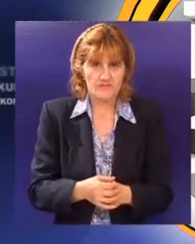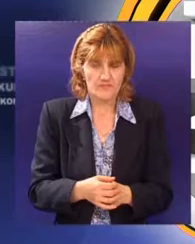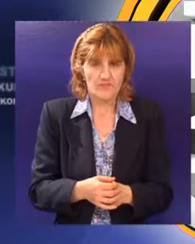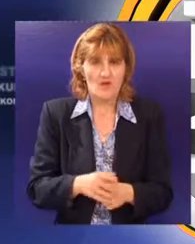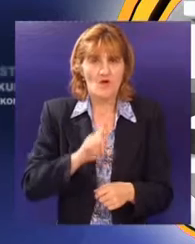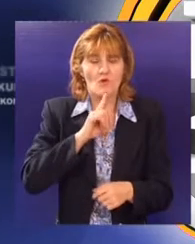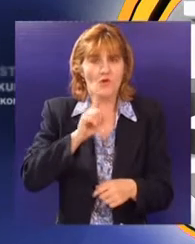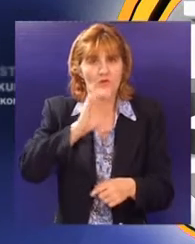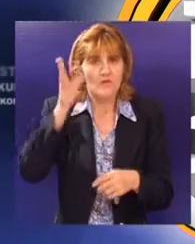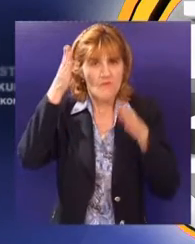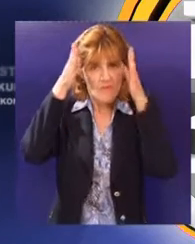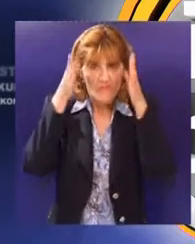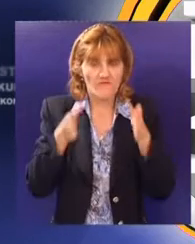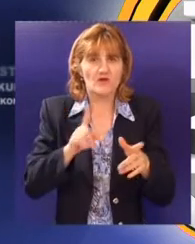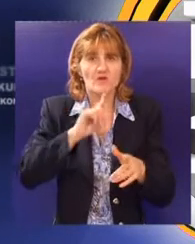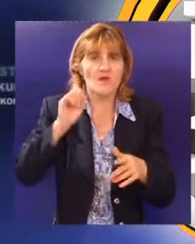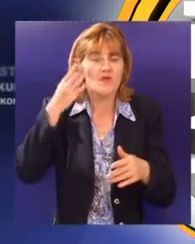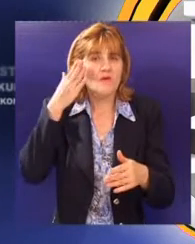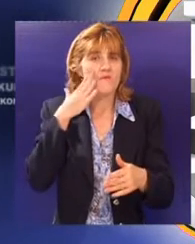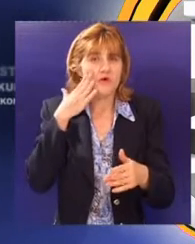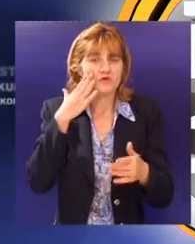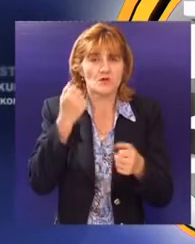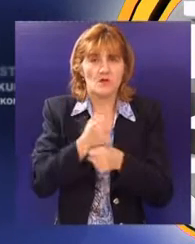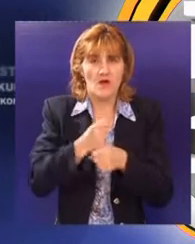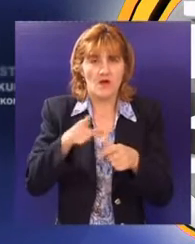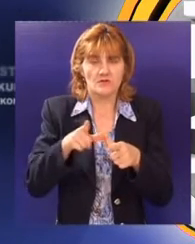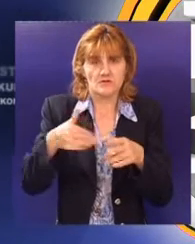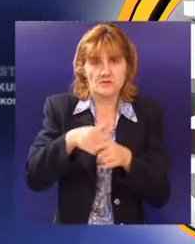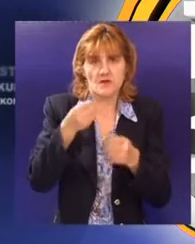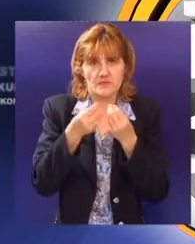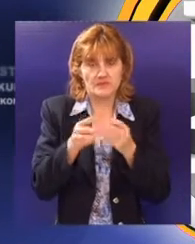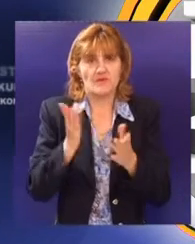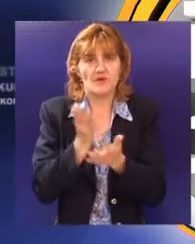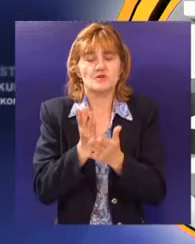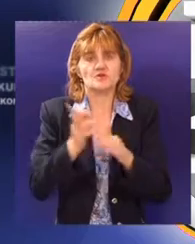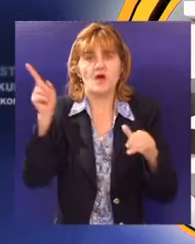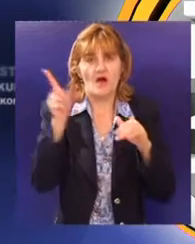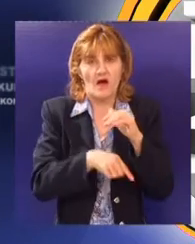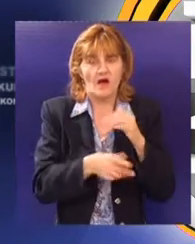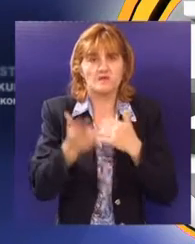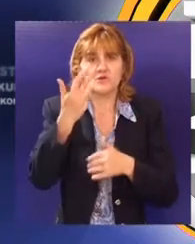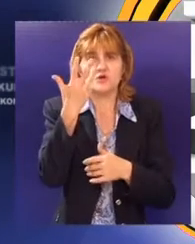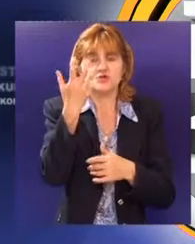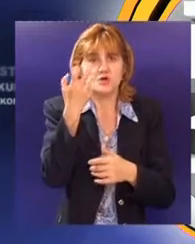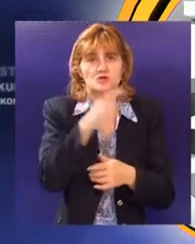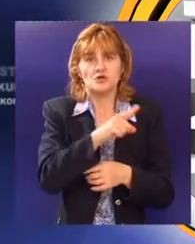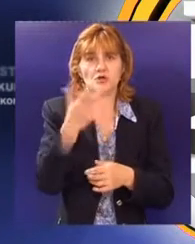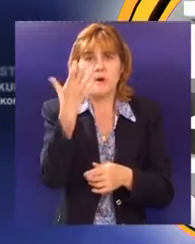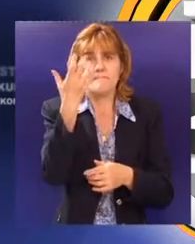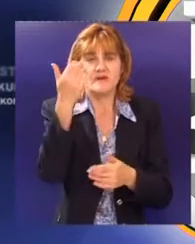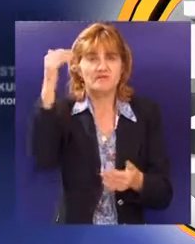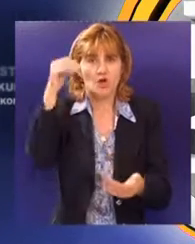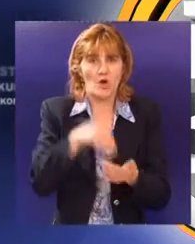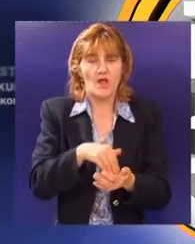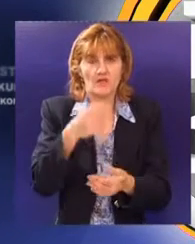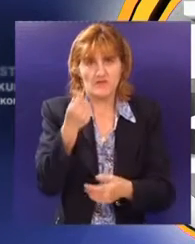nepoštovanje propisa iz radnih odnosa i bezbednosti na radu za privredne preduzetnike zaprećena je kazna u rasponu od 400.000 do 500.000